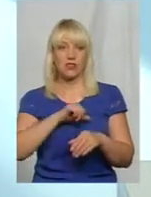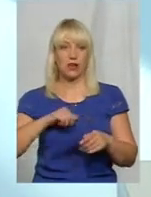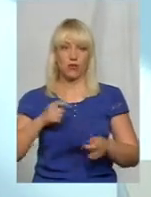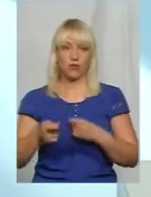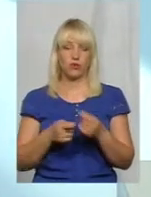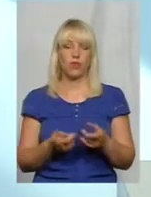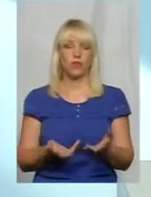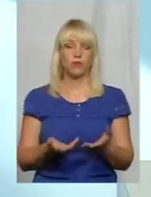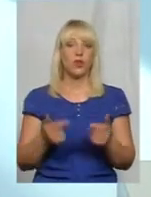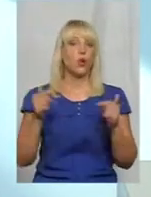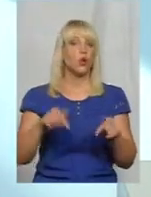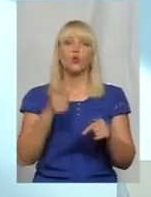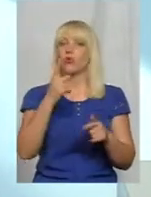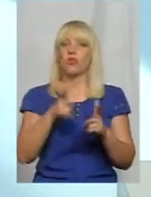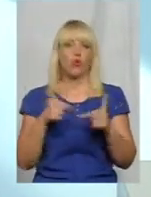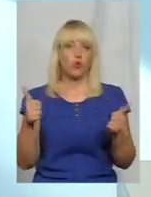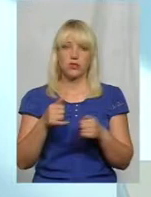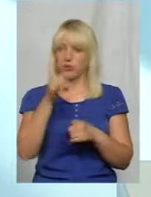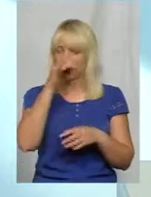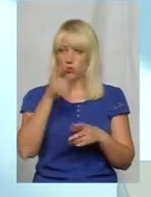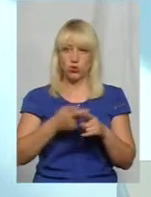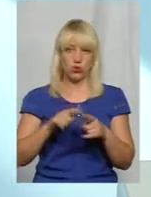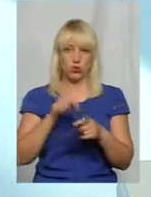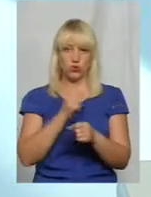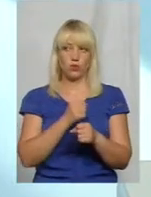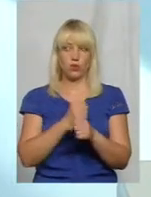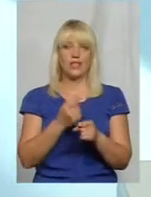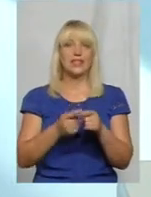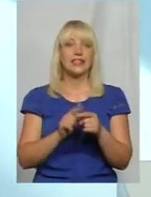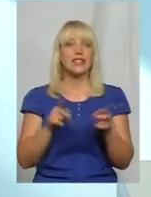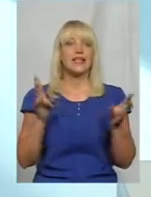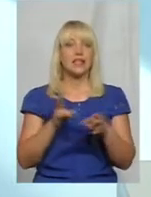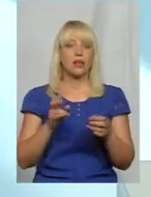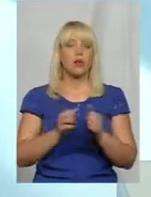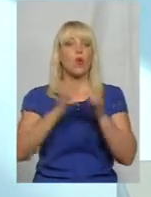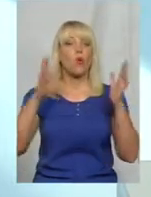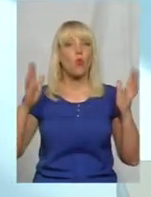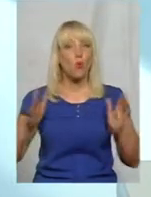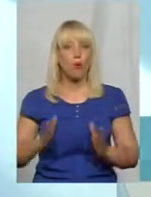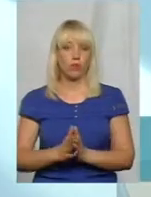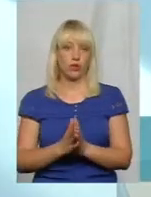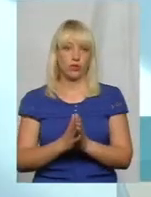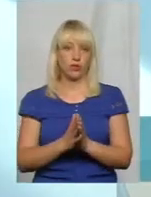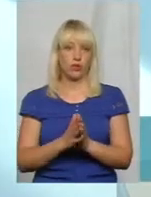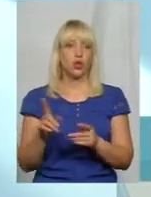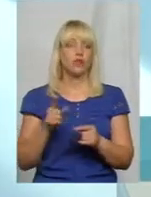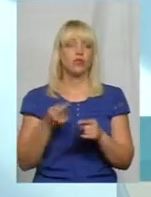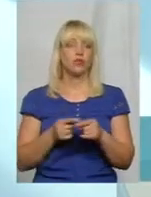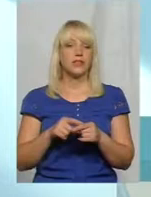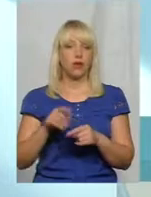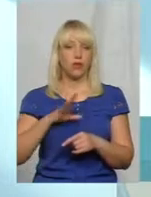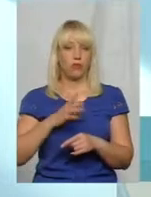Тут одна організація не зможе це зробити. Це потрібно комплексно якраз, щоб це було, по-перше,